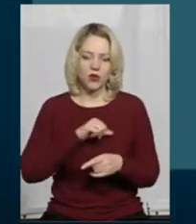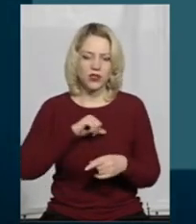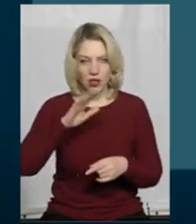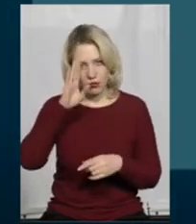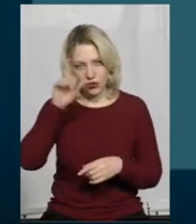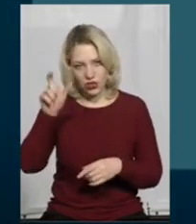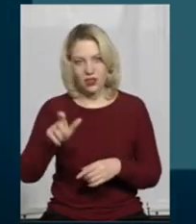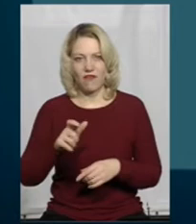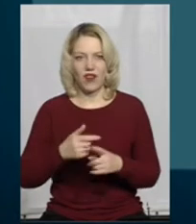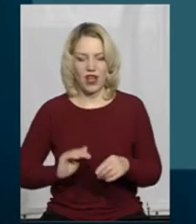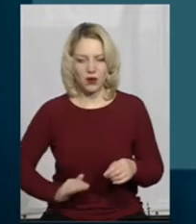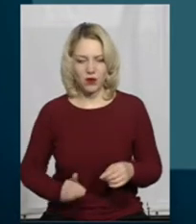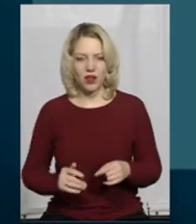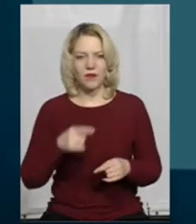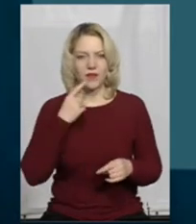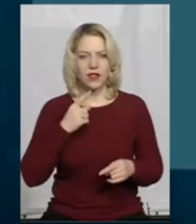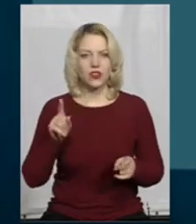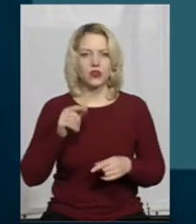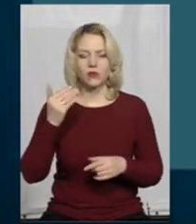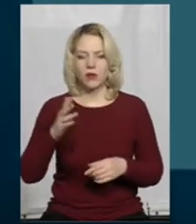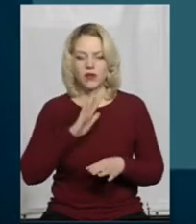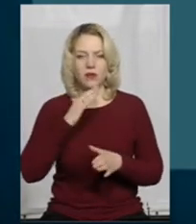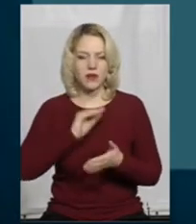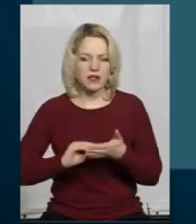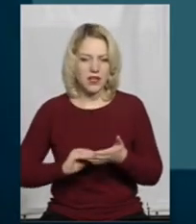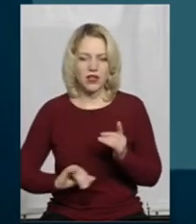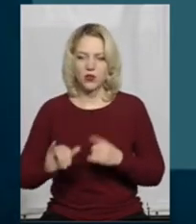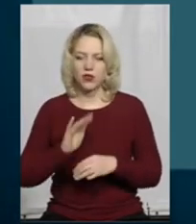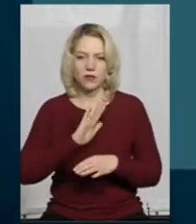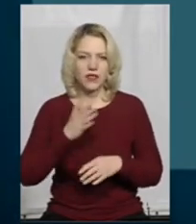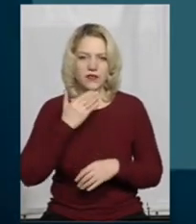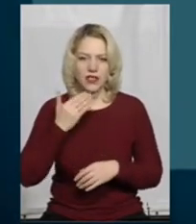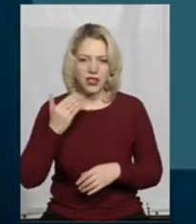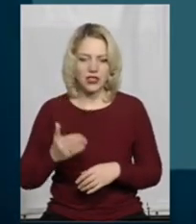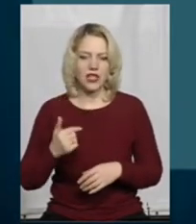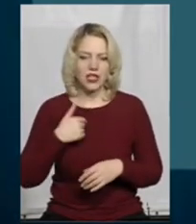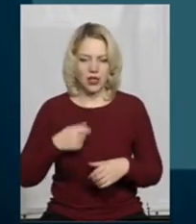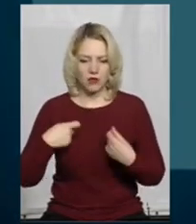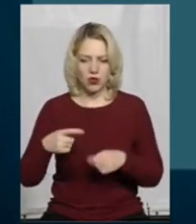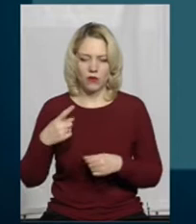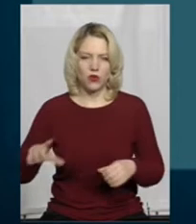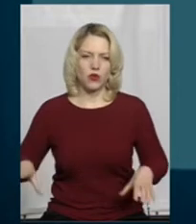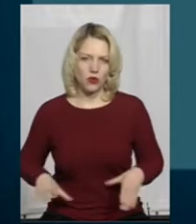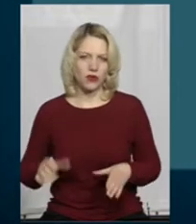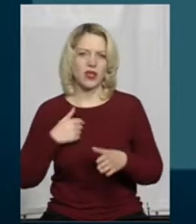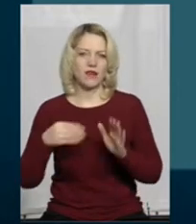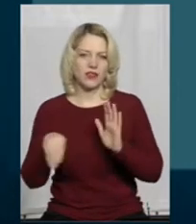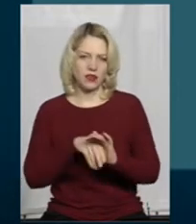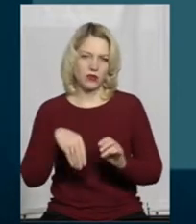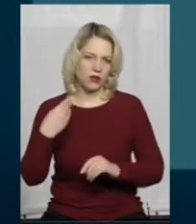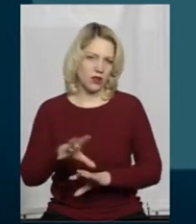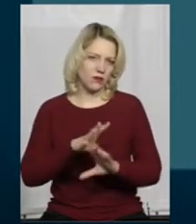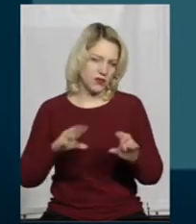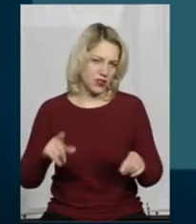людям, сусідам каже, щоб ви там не писали, куди б ви не звертались, я продам одного коня, відкуплюся і нічого вам не вийде.